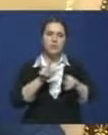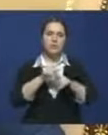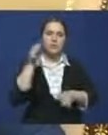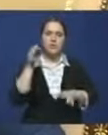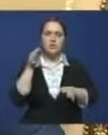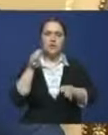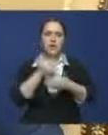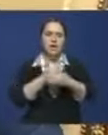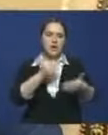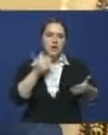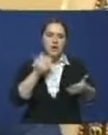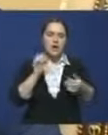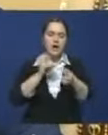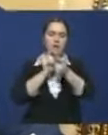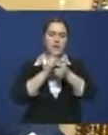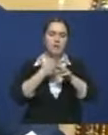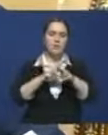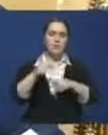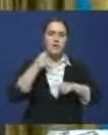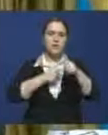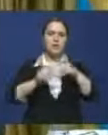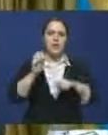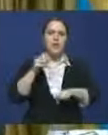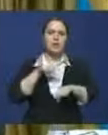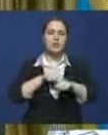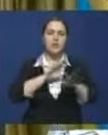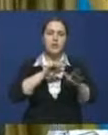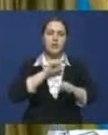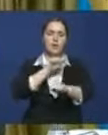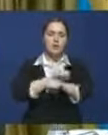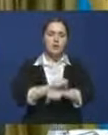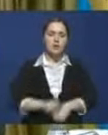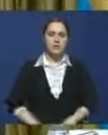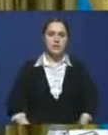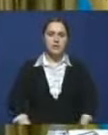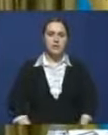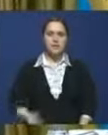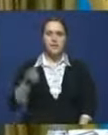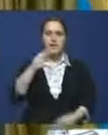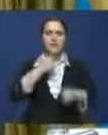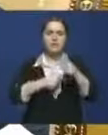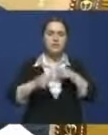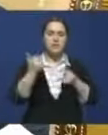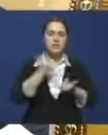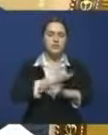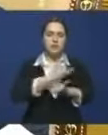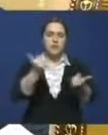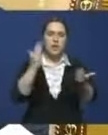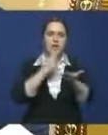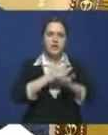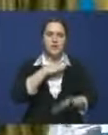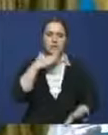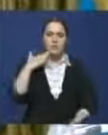задавали вопрос, как себя бизнес будет чувствовать после моратория. Для бизнеса государство сделал сейчас максимум возможного